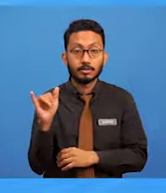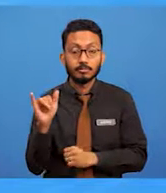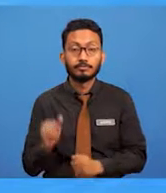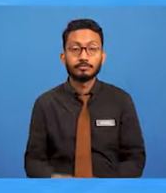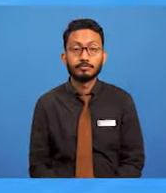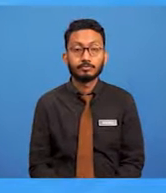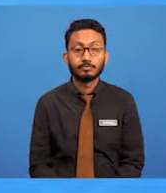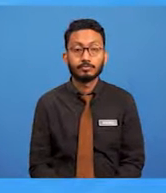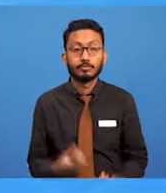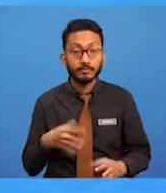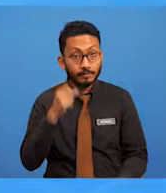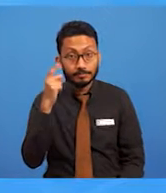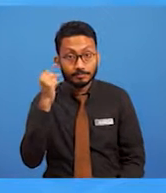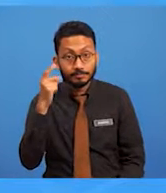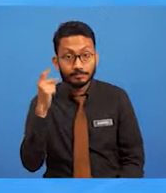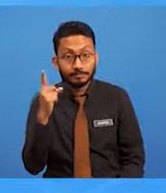raster tadi?